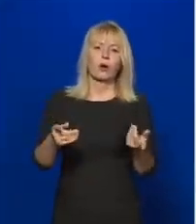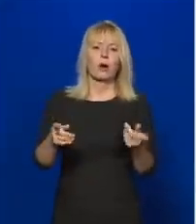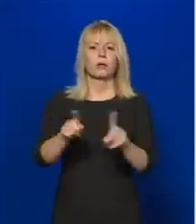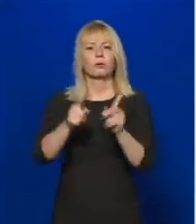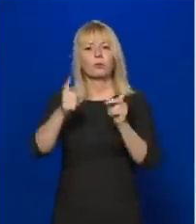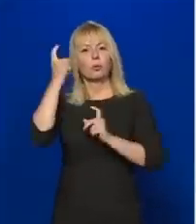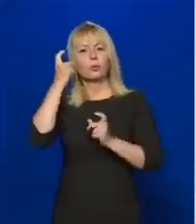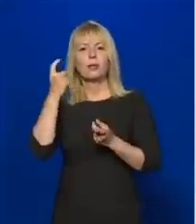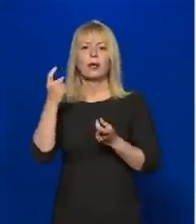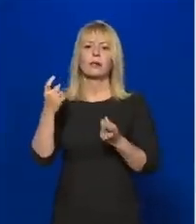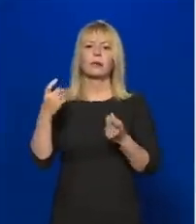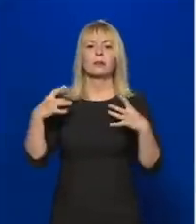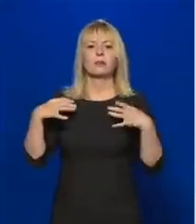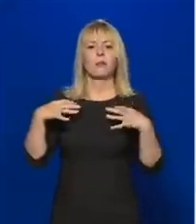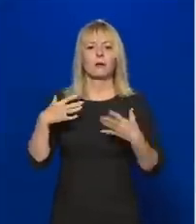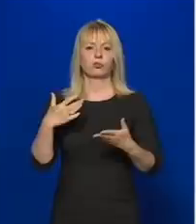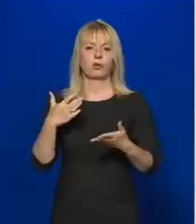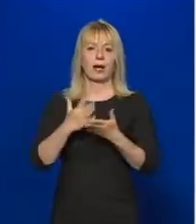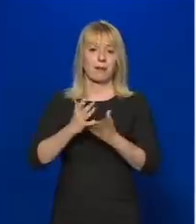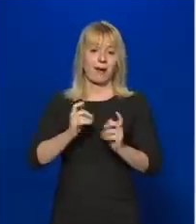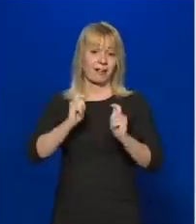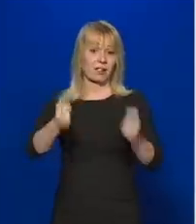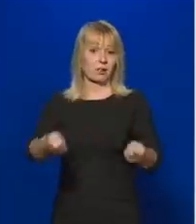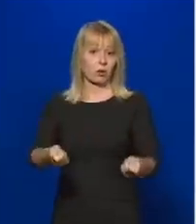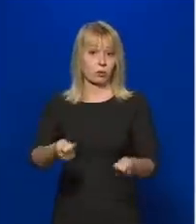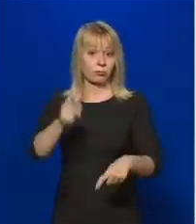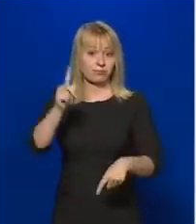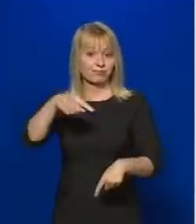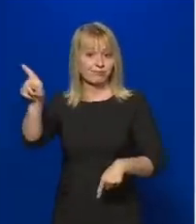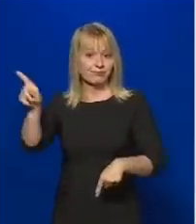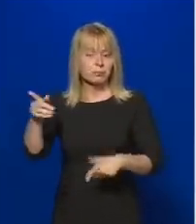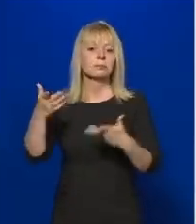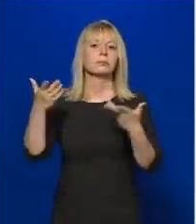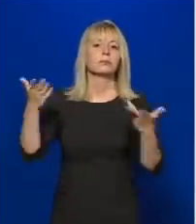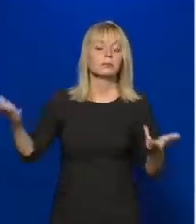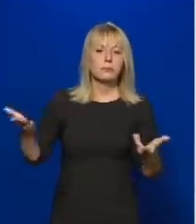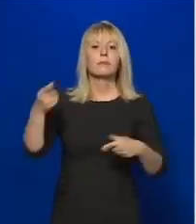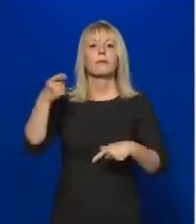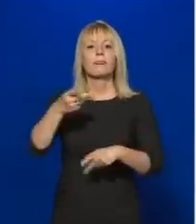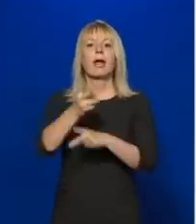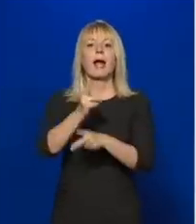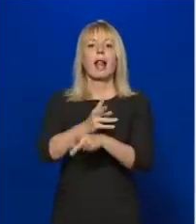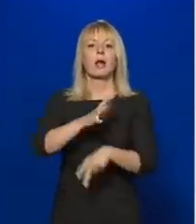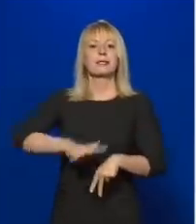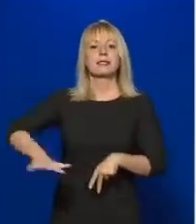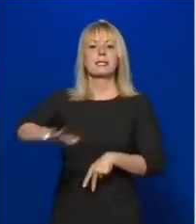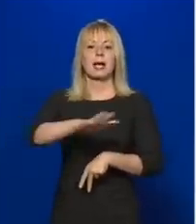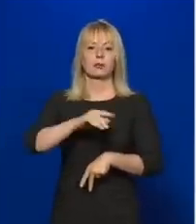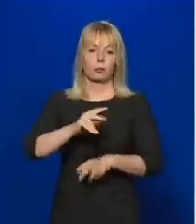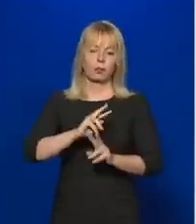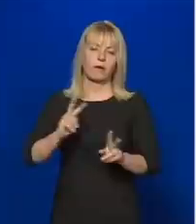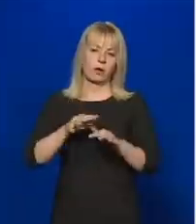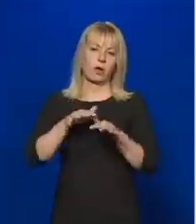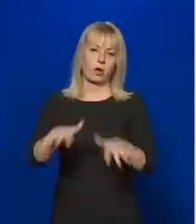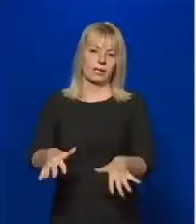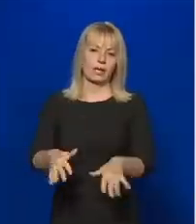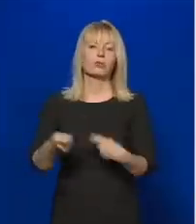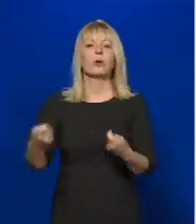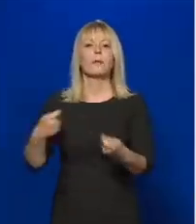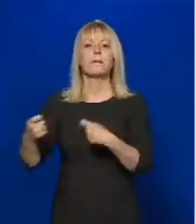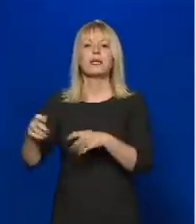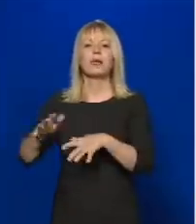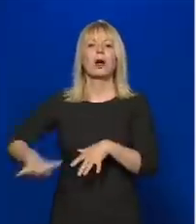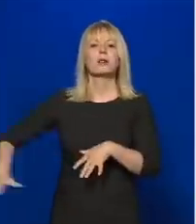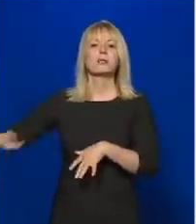gondolják, hogy a szabadság egy része az kiadottnak tekinthető. Nyilván az állami szektorban erre van rá hatásunk, a piaci szektorban